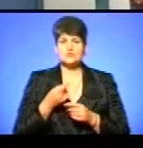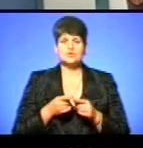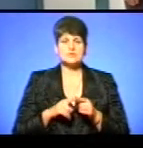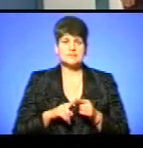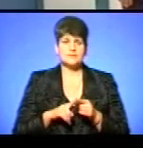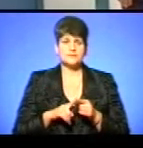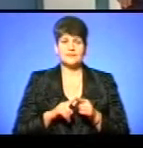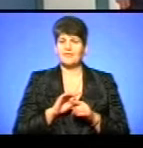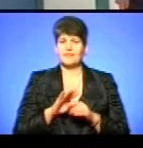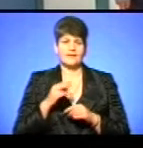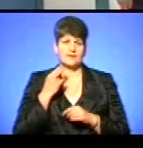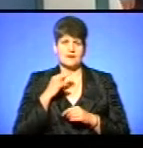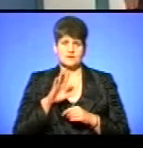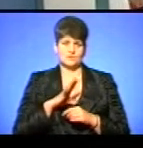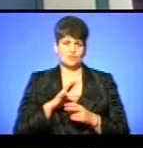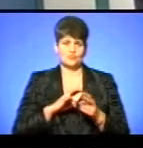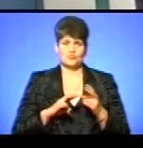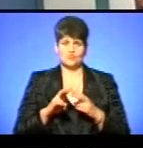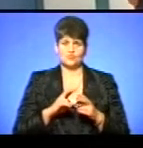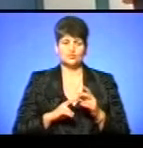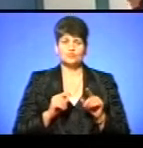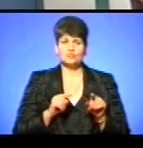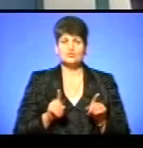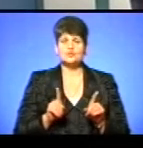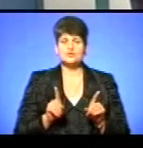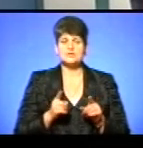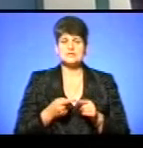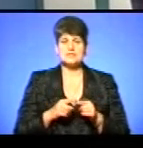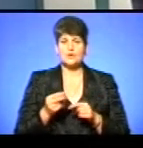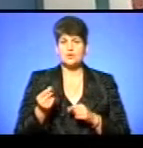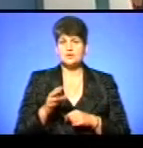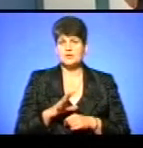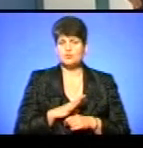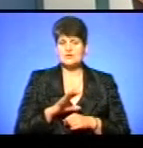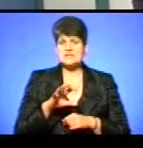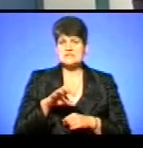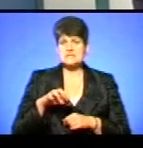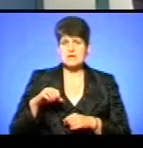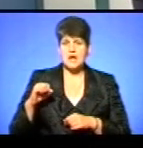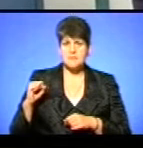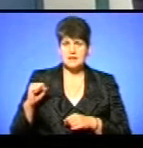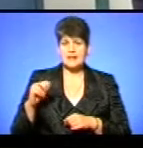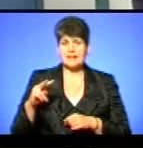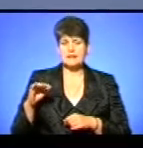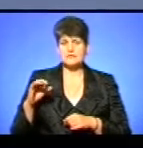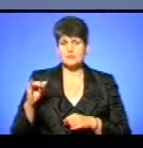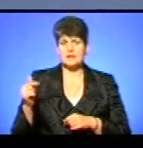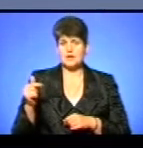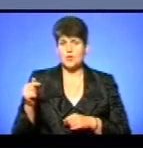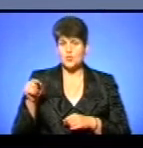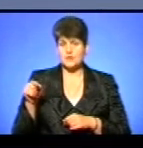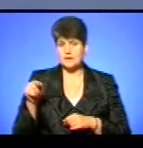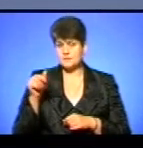не найкращий був пошук через те, що ці кошти були забрані з листопада-грудня, які